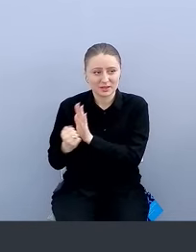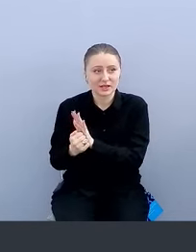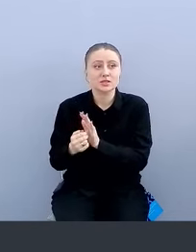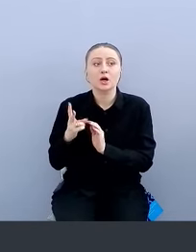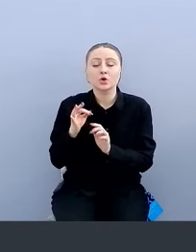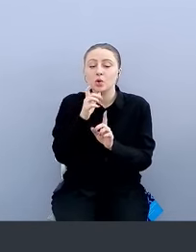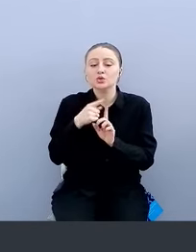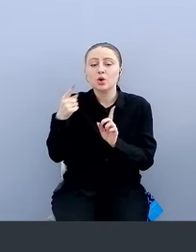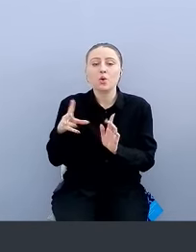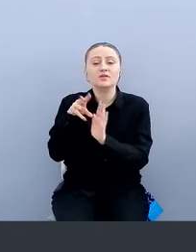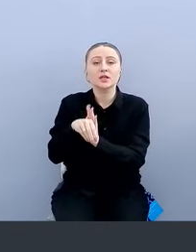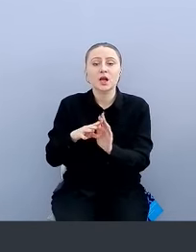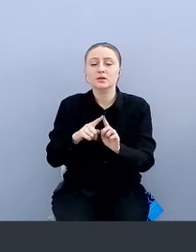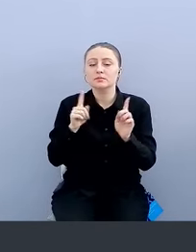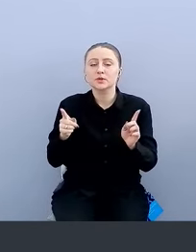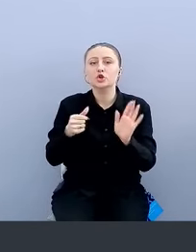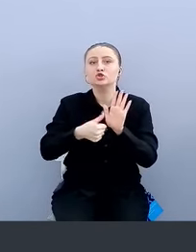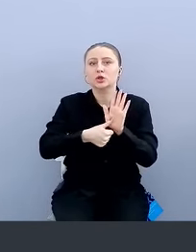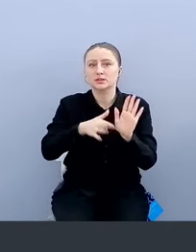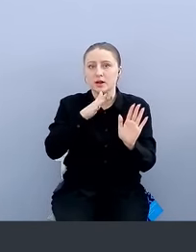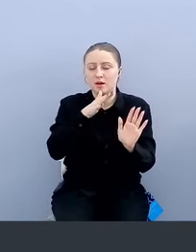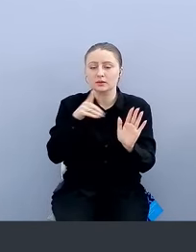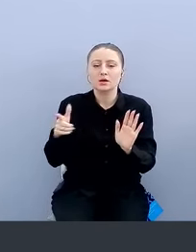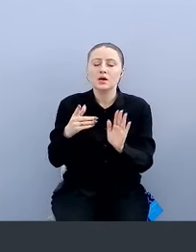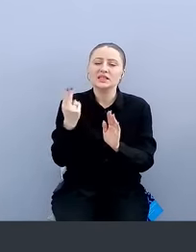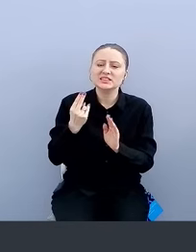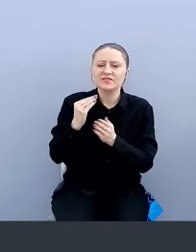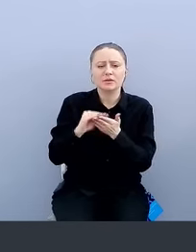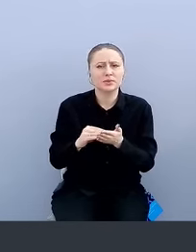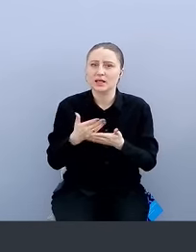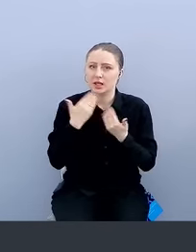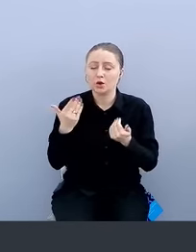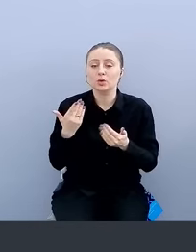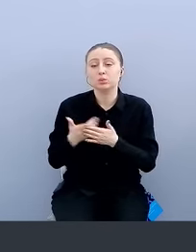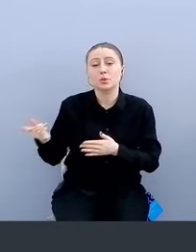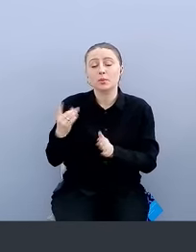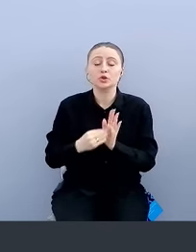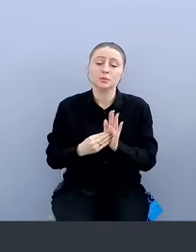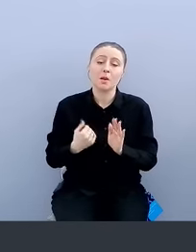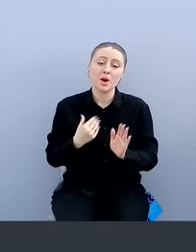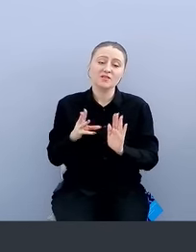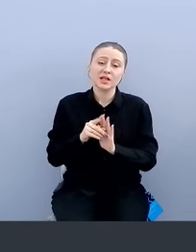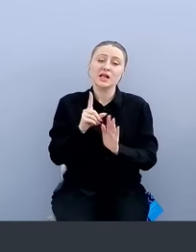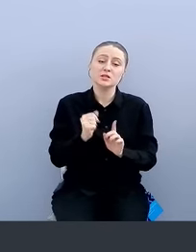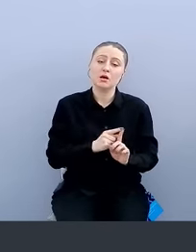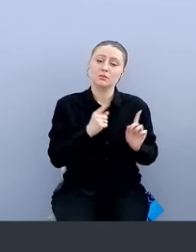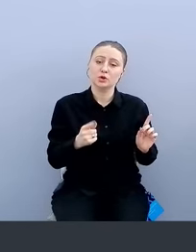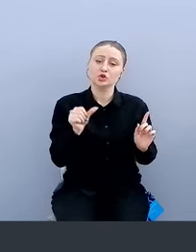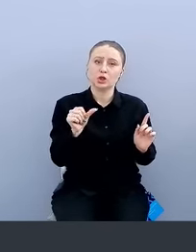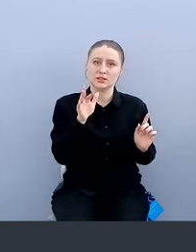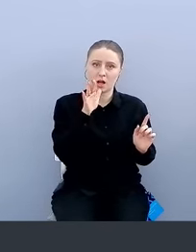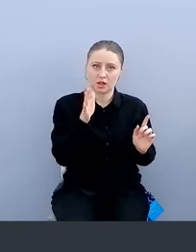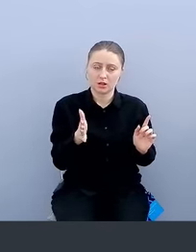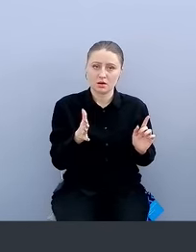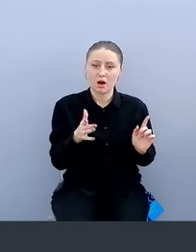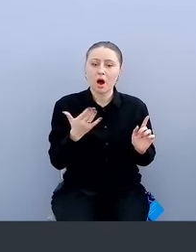6 лет, и это, опять же, они нигде не пишут цифры. Они говорят, что мы внедрились за 6 лет, но насколько